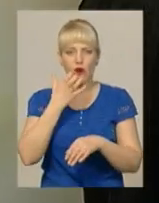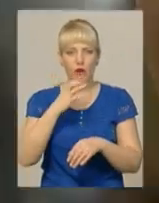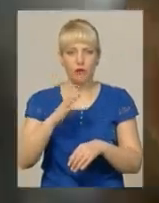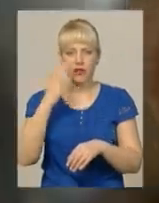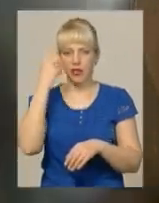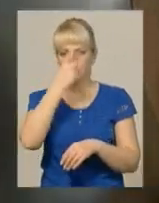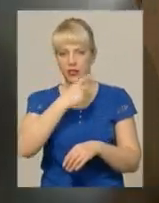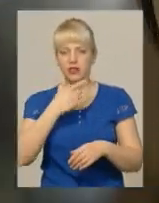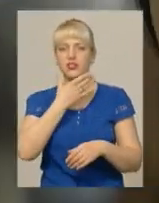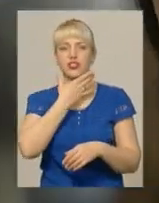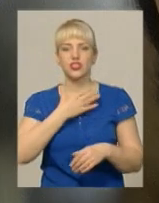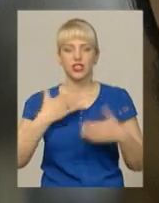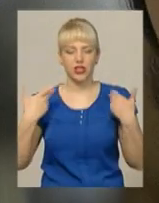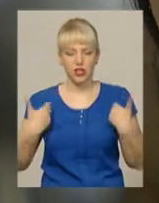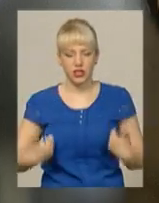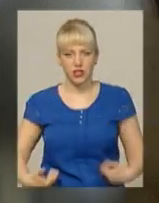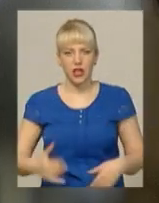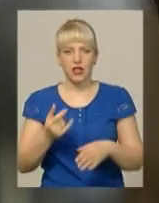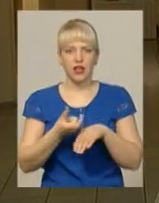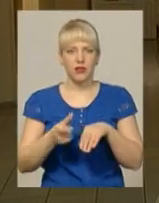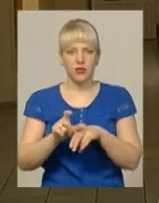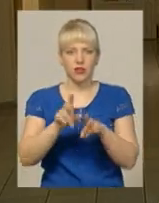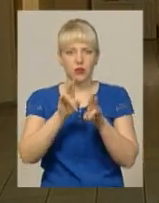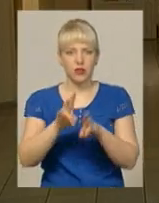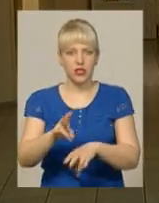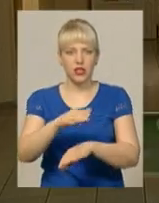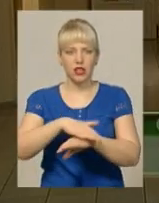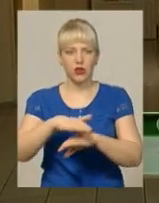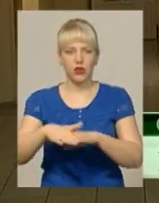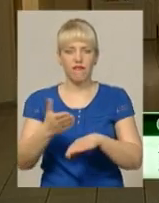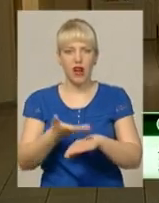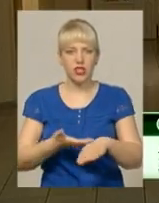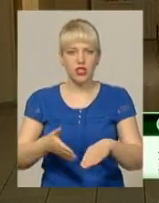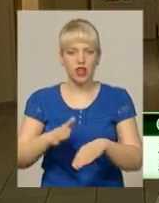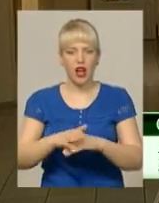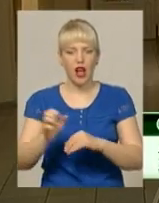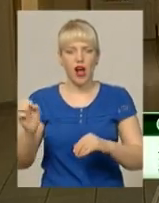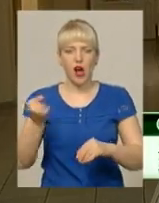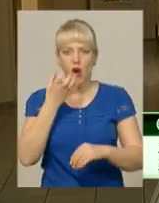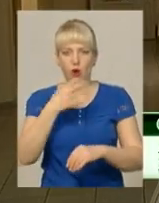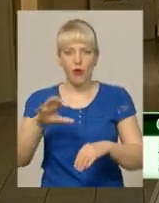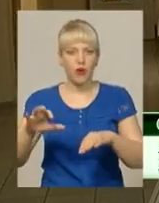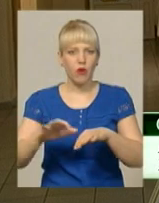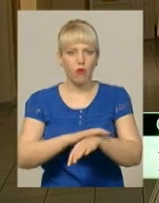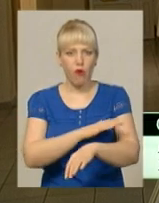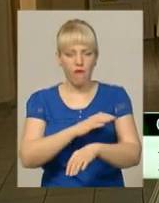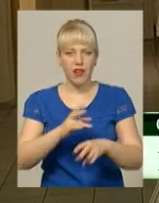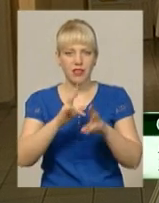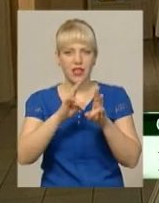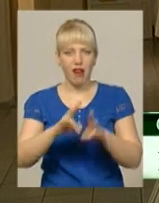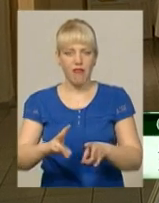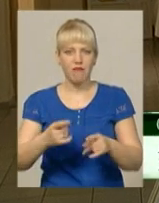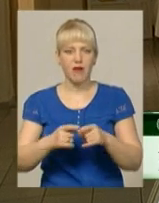живота. Найбільше постраждали обидві ноги, розповідає лікар. Важка опікова травма, прооперований двічі,